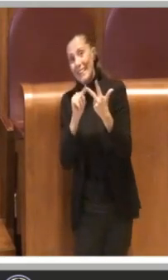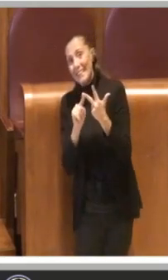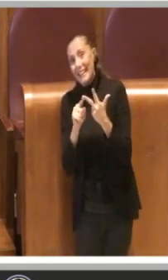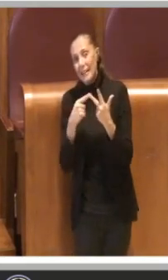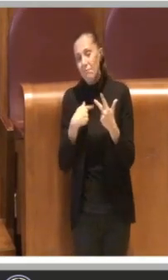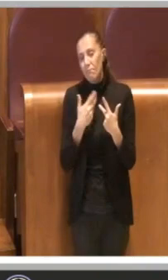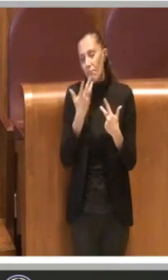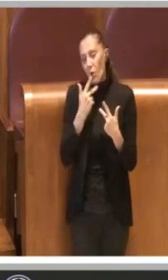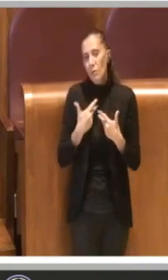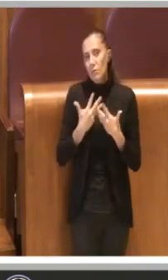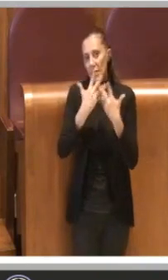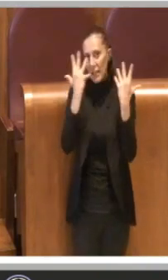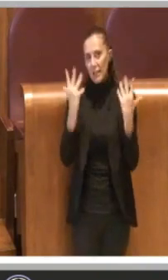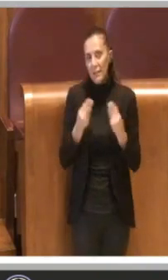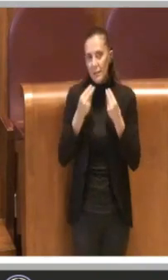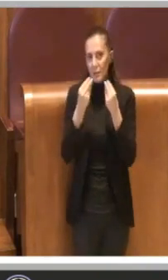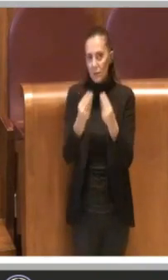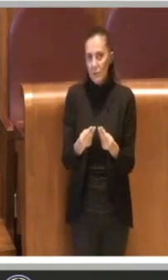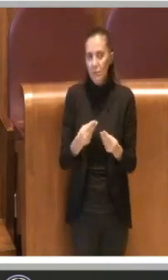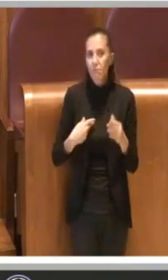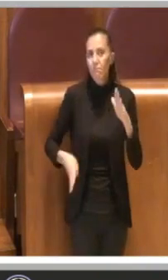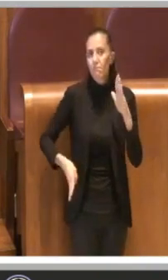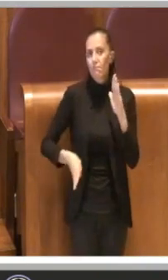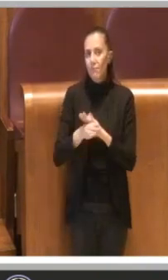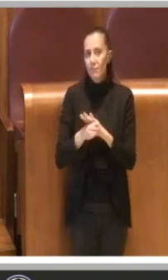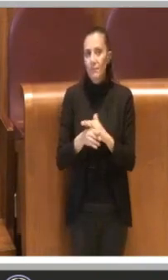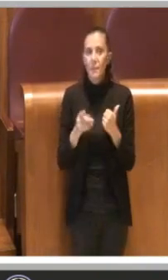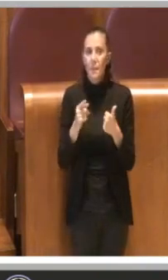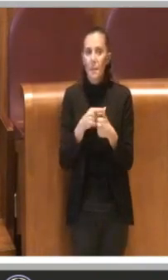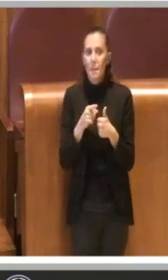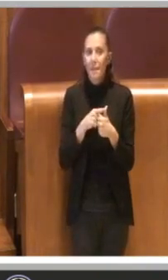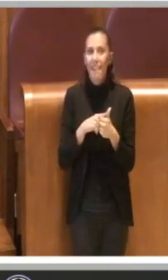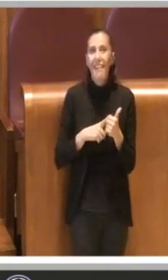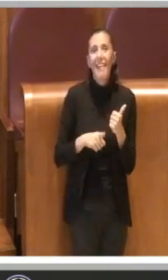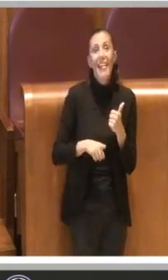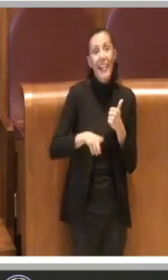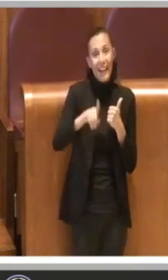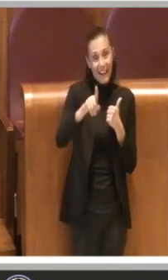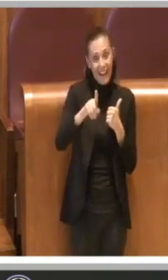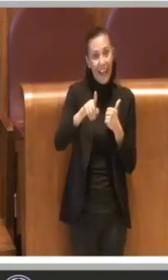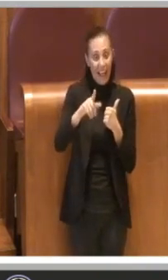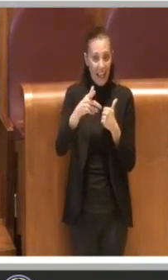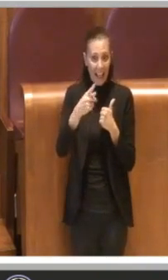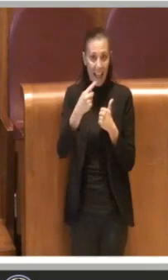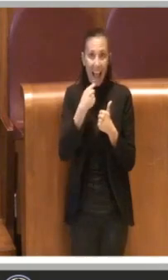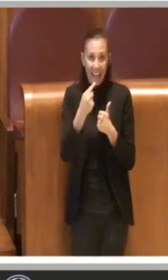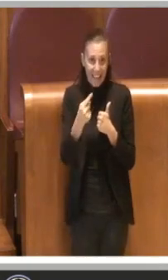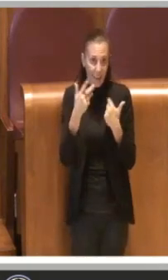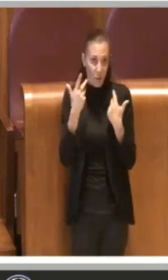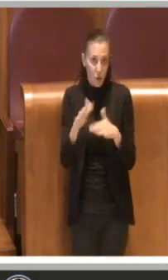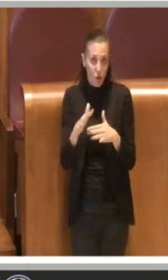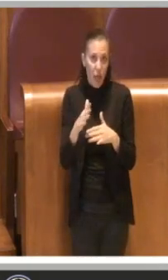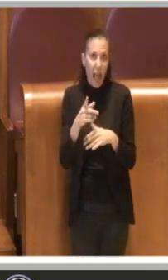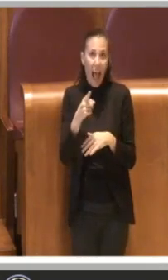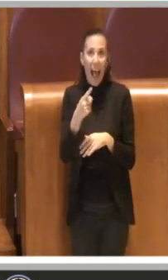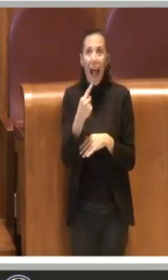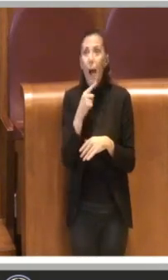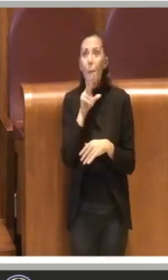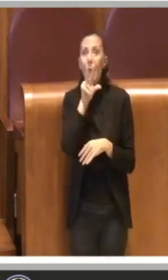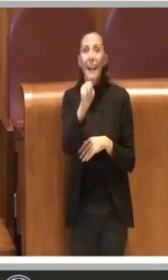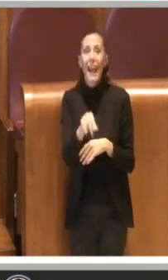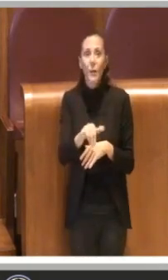precisazioni. Partiamo da quello che ha detto lei, che mi lascia un po' di sasso, perché ha parlato di Torino, quindi